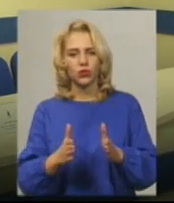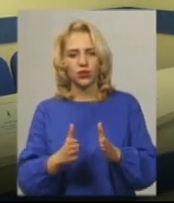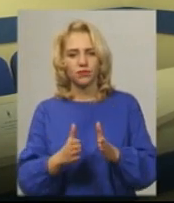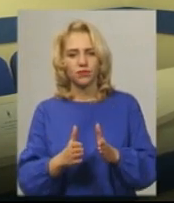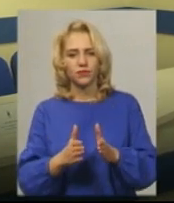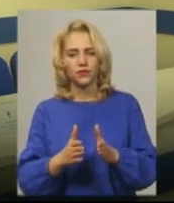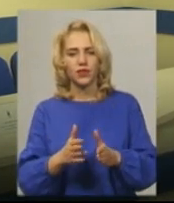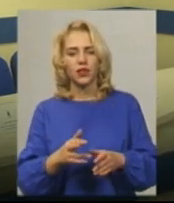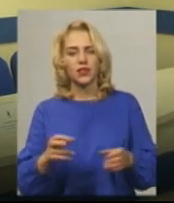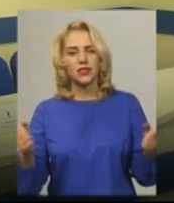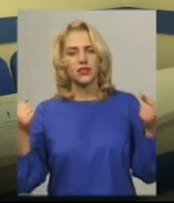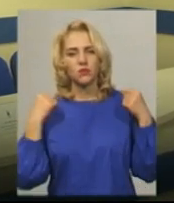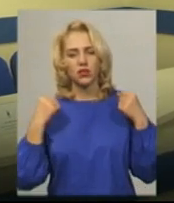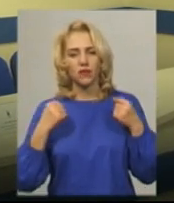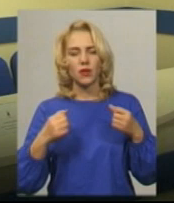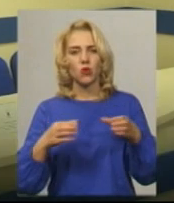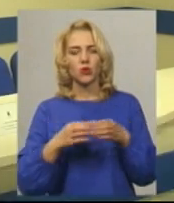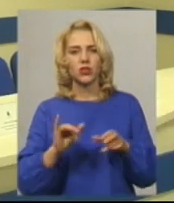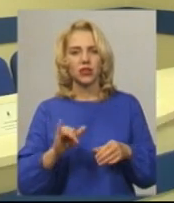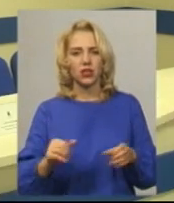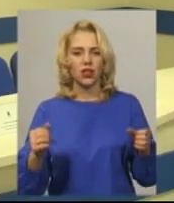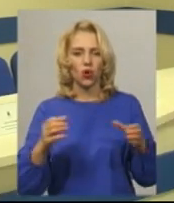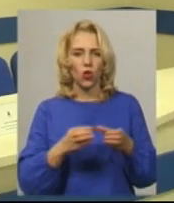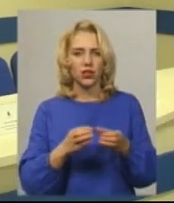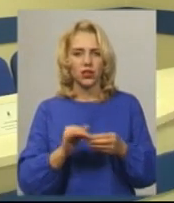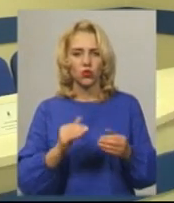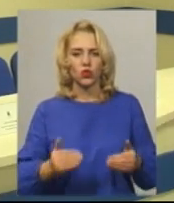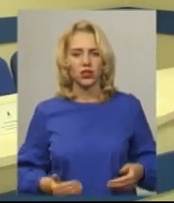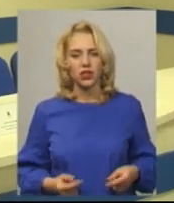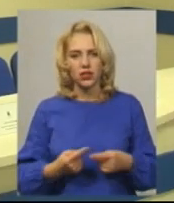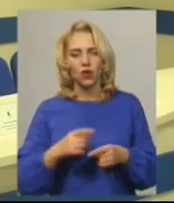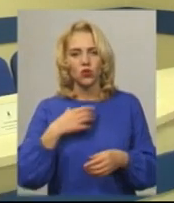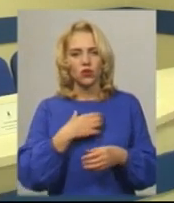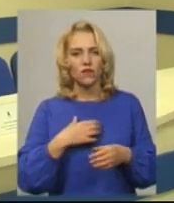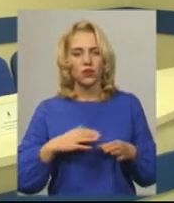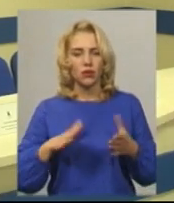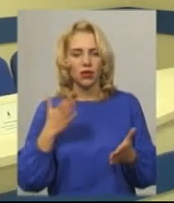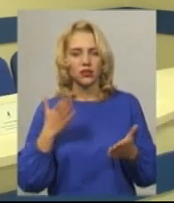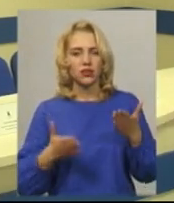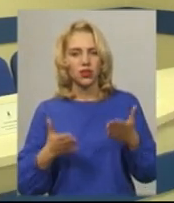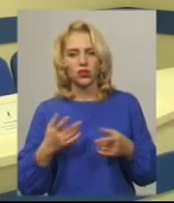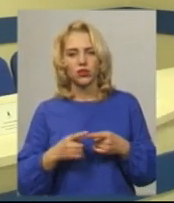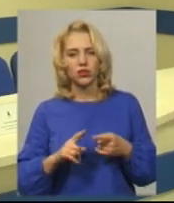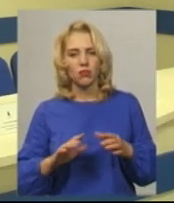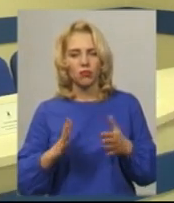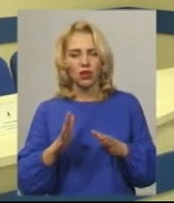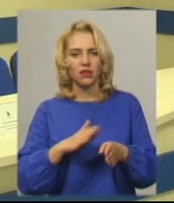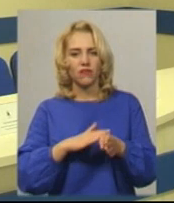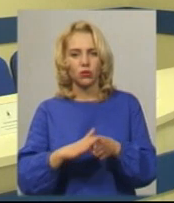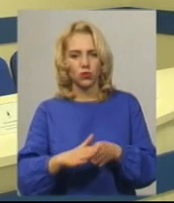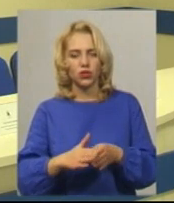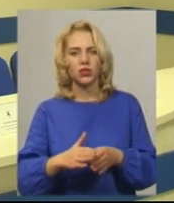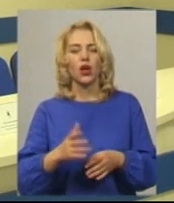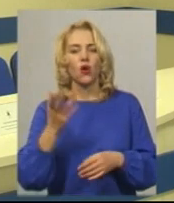спортивним колективом, так і колективом в житті. Це основний момент. Якщо цей момент відбудеться, а